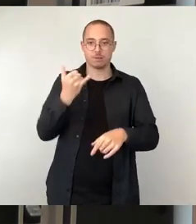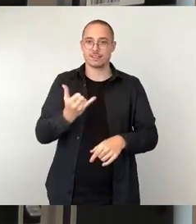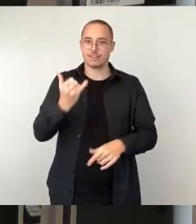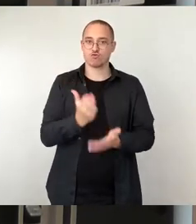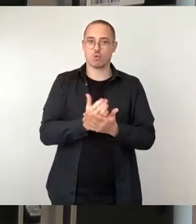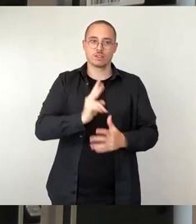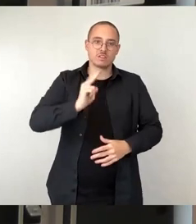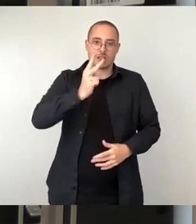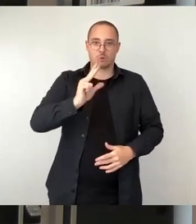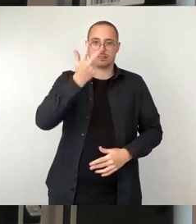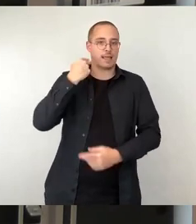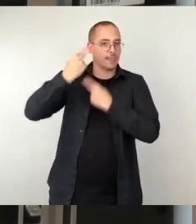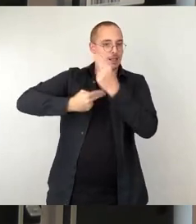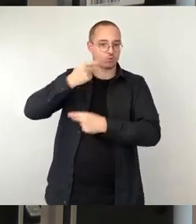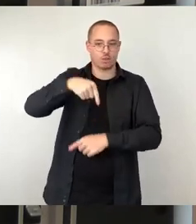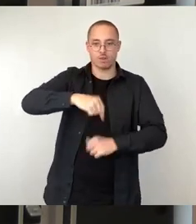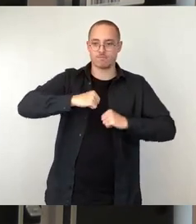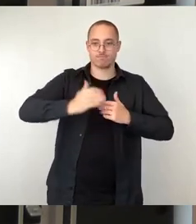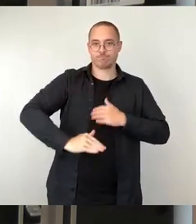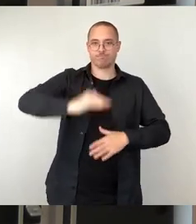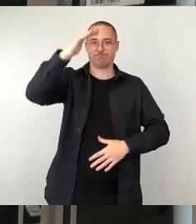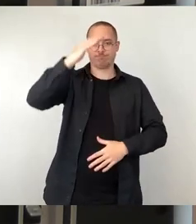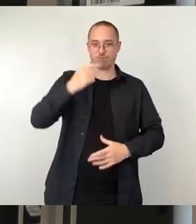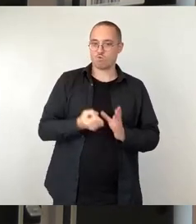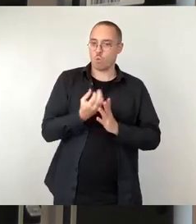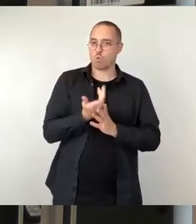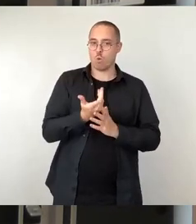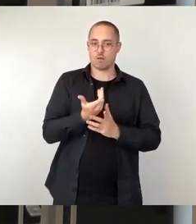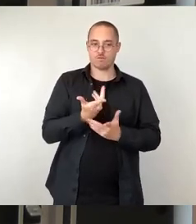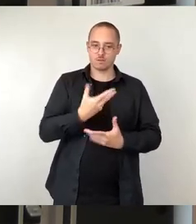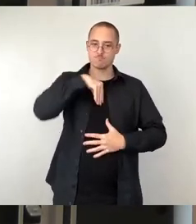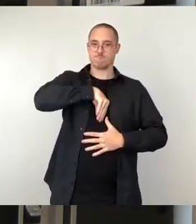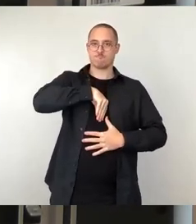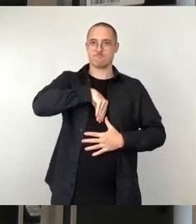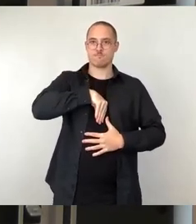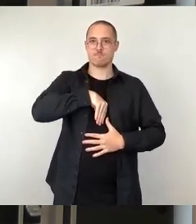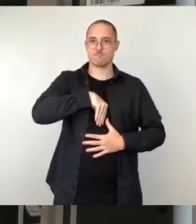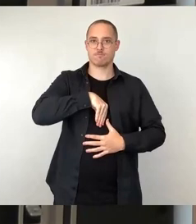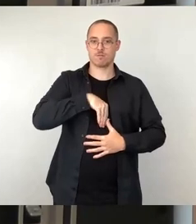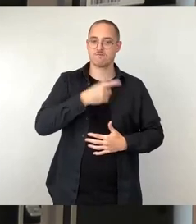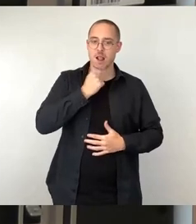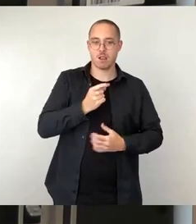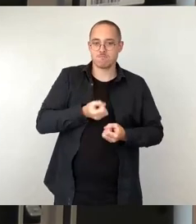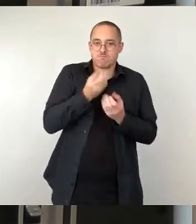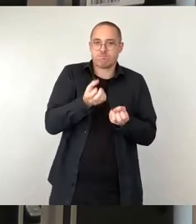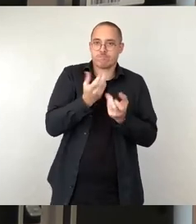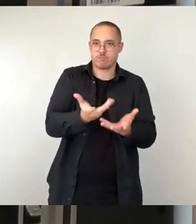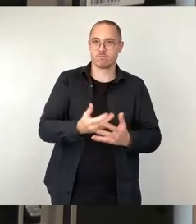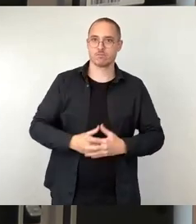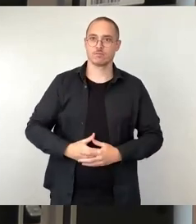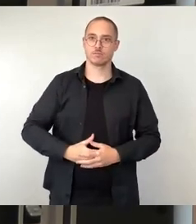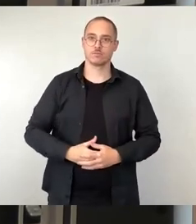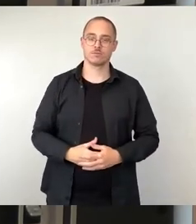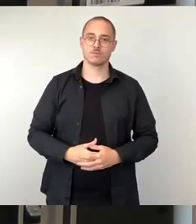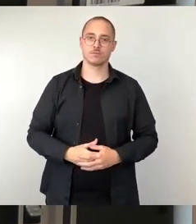und auch Teil ihrer Kultur in diese Stadtgesellschaft mit einbringen wollen. Das Ziel von Integration,